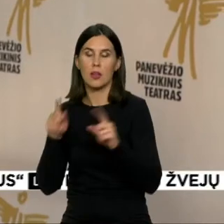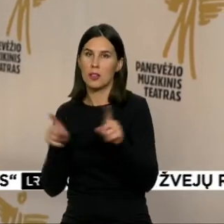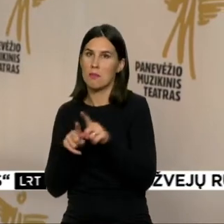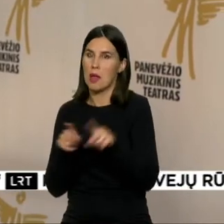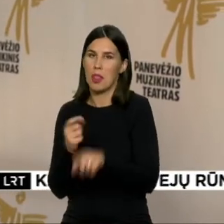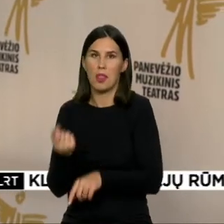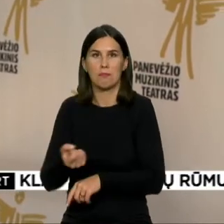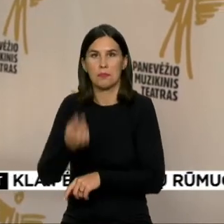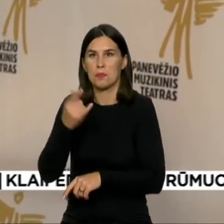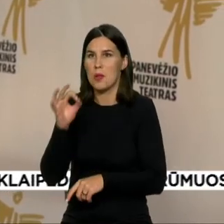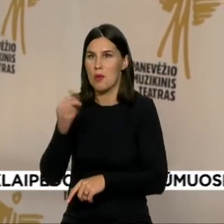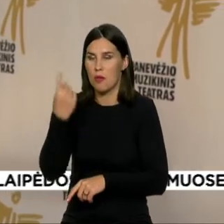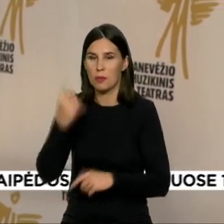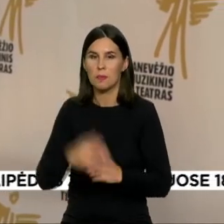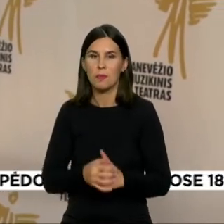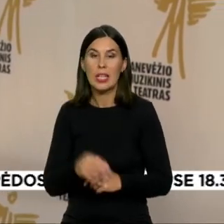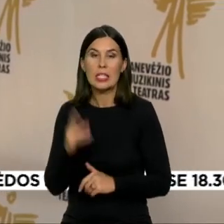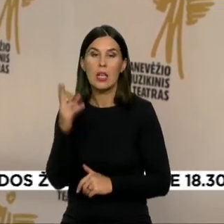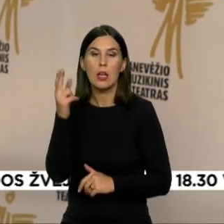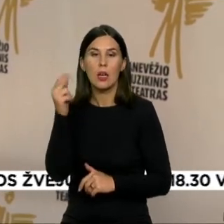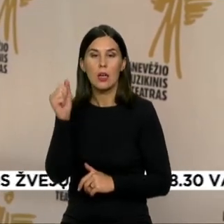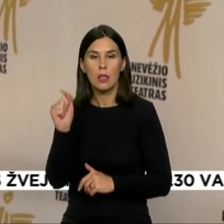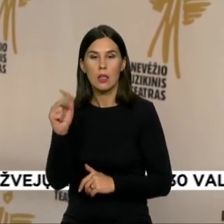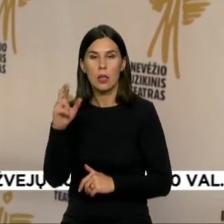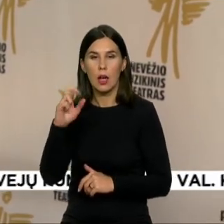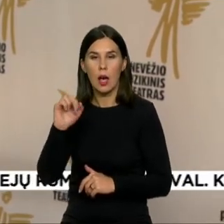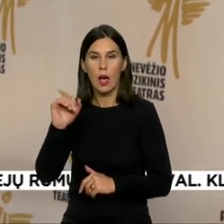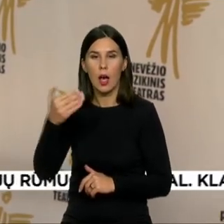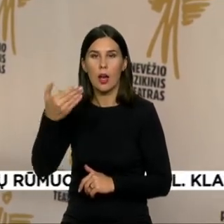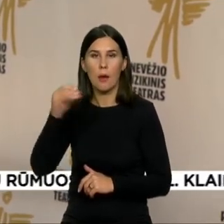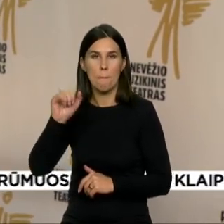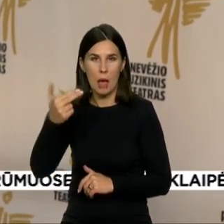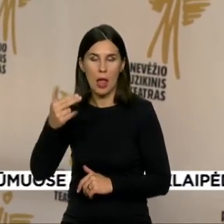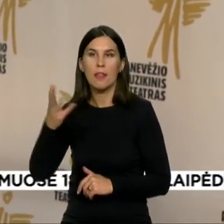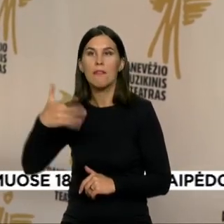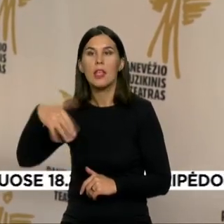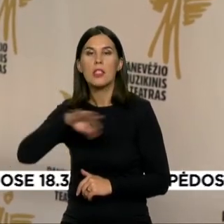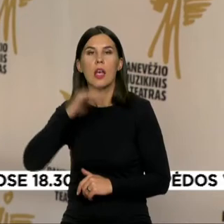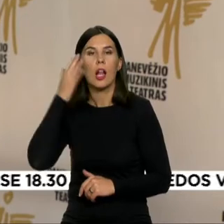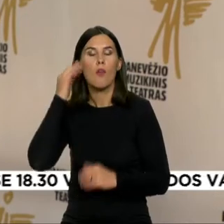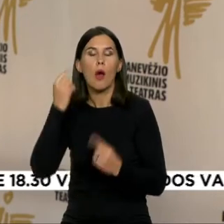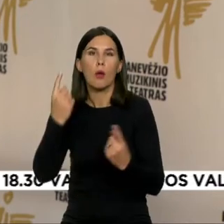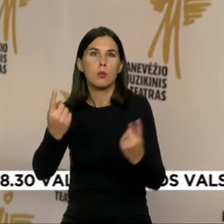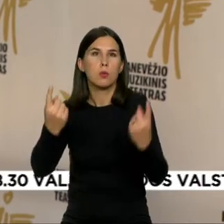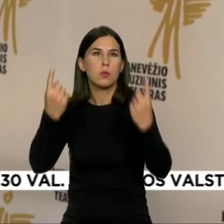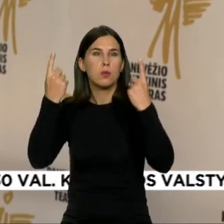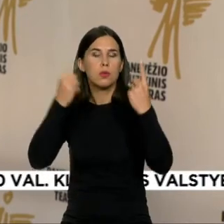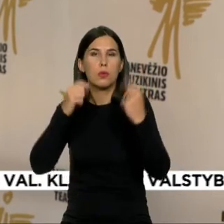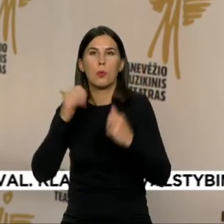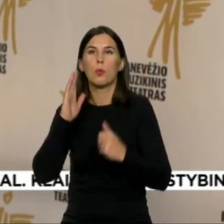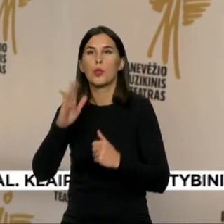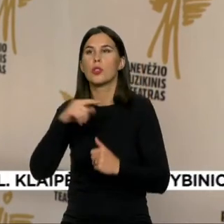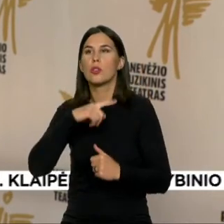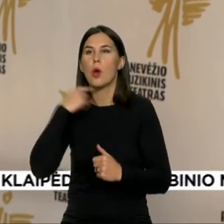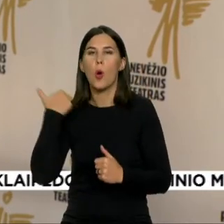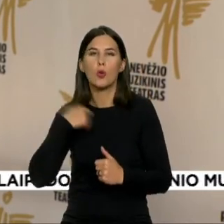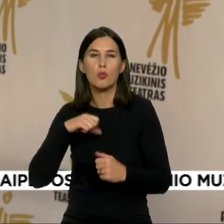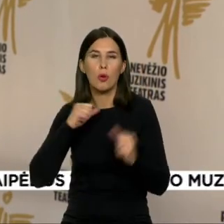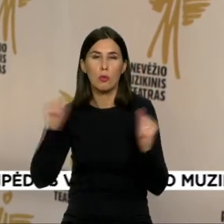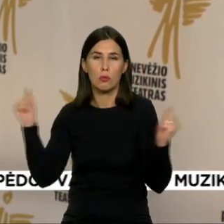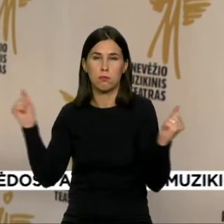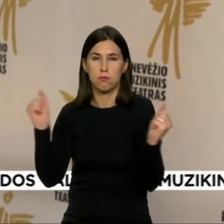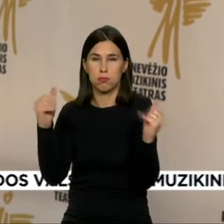visi įsivaizduoja kaip spektaklį su daug žmonių, ar tai būtų opera, ar tai būtų baletas, kad ir bus daug žmonių, daug masinių scenų,